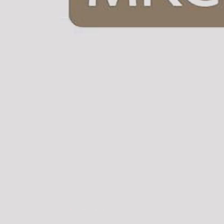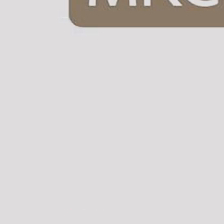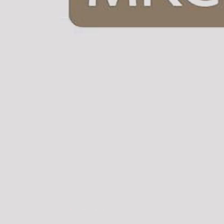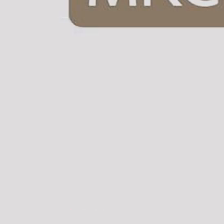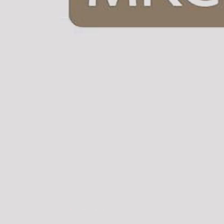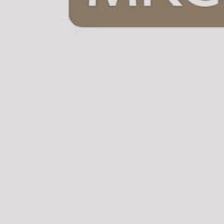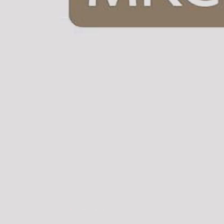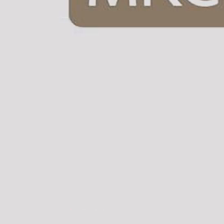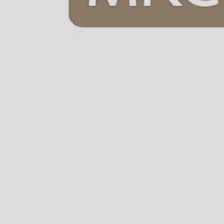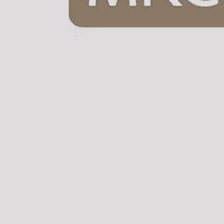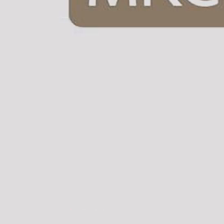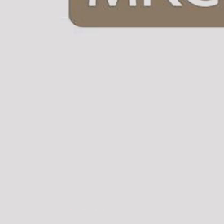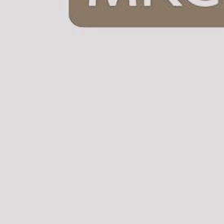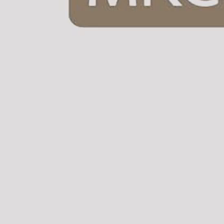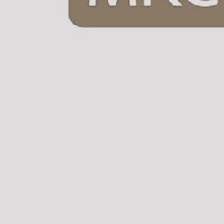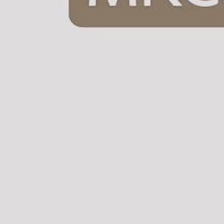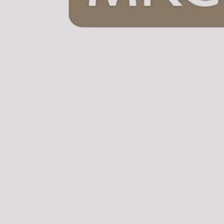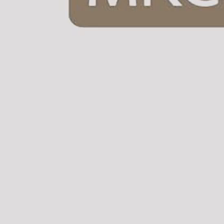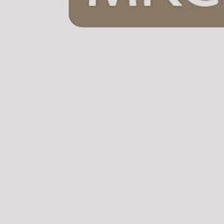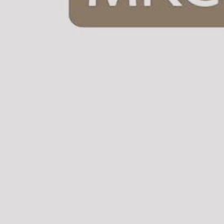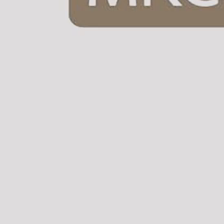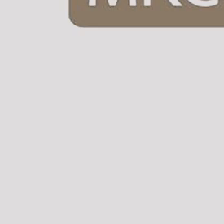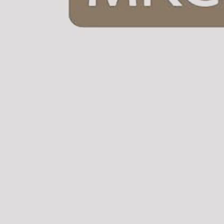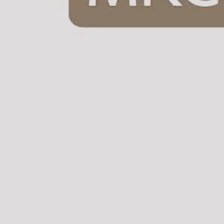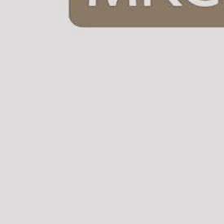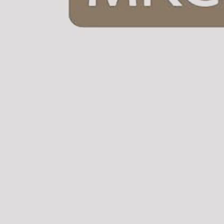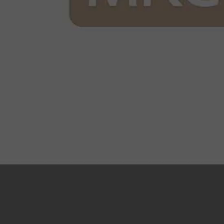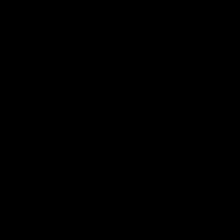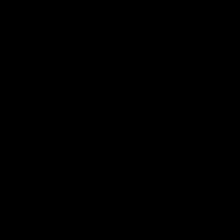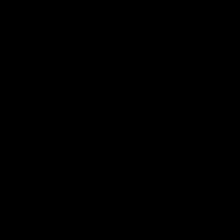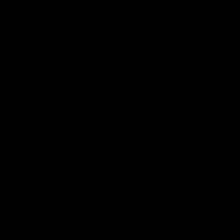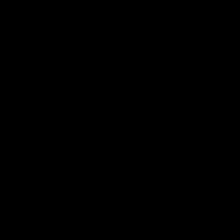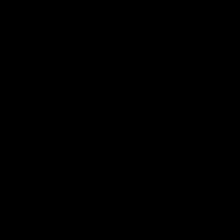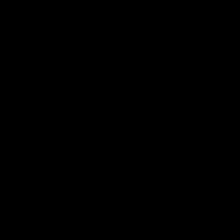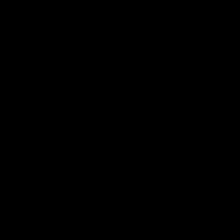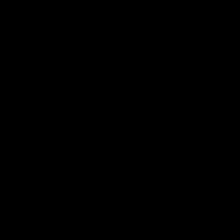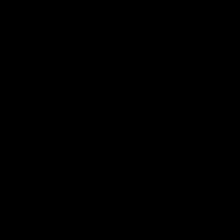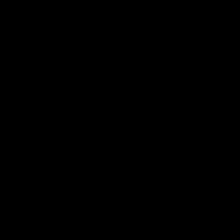kodungwoni MRC unit di gambia at london school hygiene and tropical medicine.